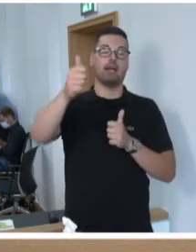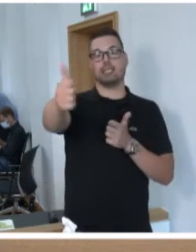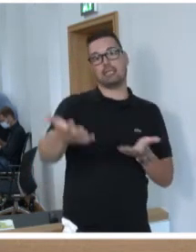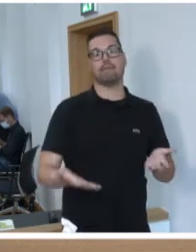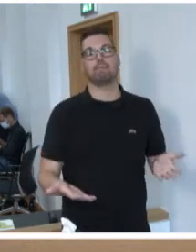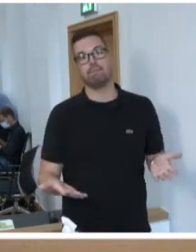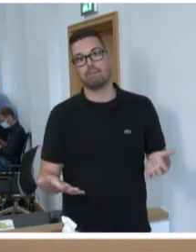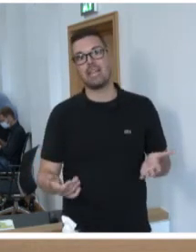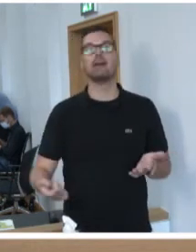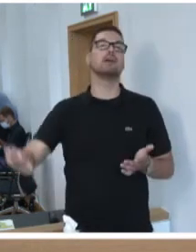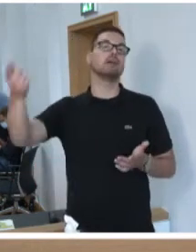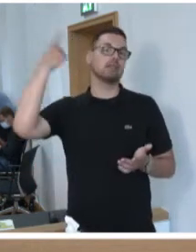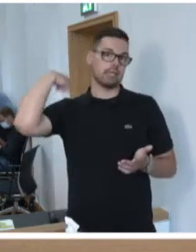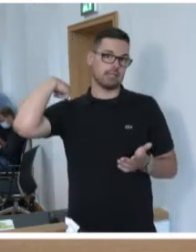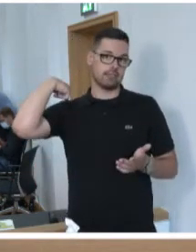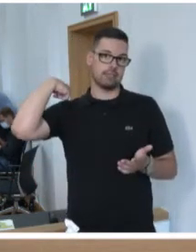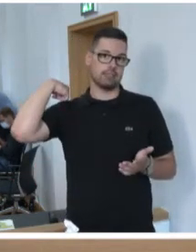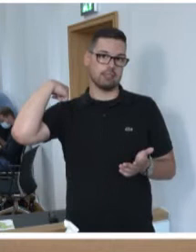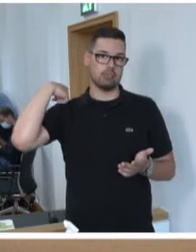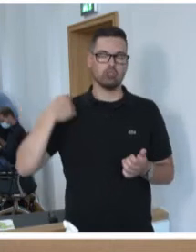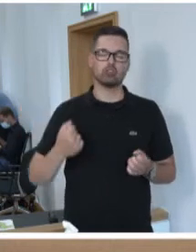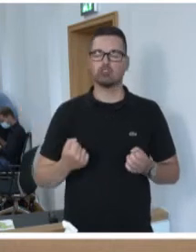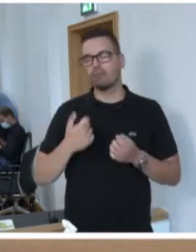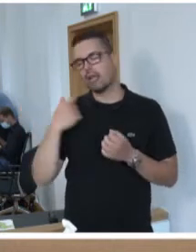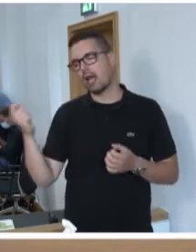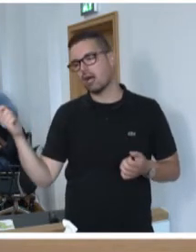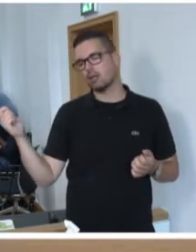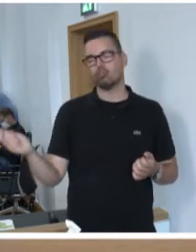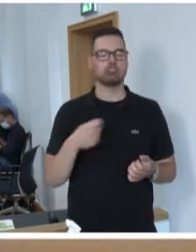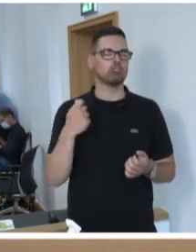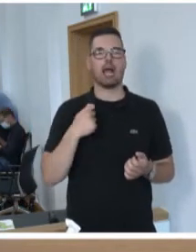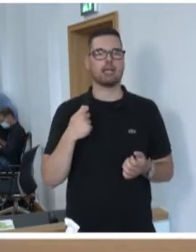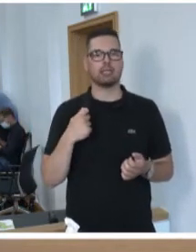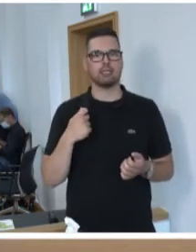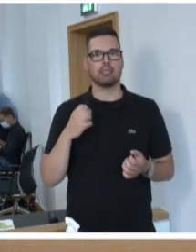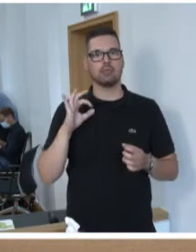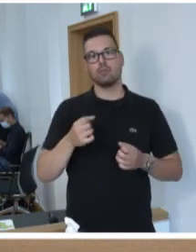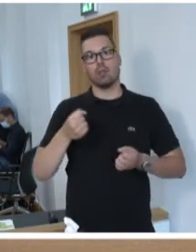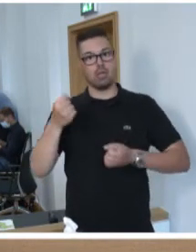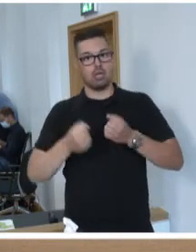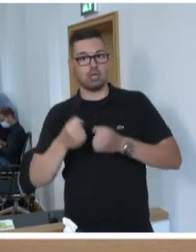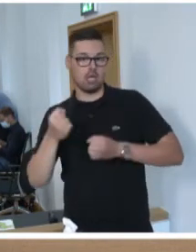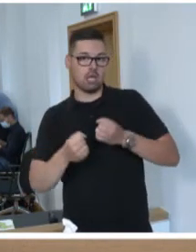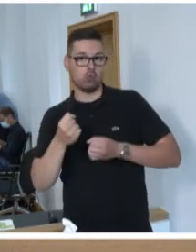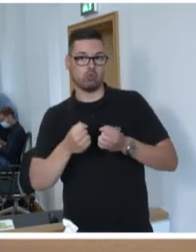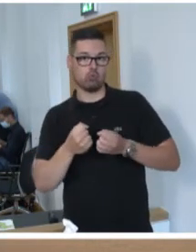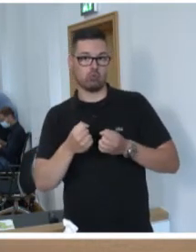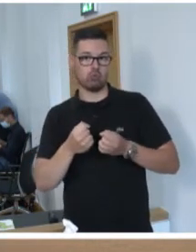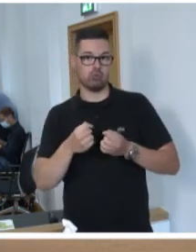Das gestern, das war ein schwerer Schlag für den Automotive-Standort Saarland.